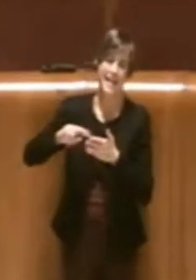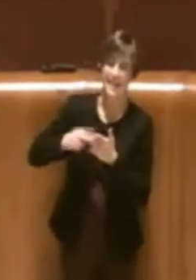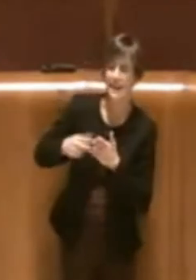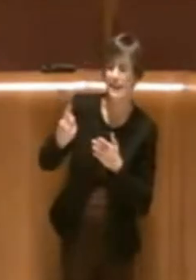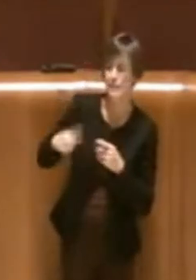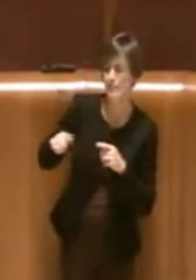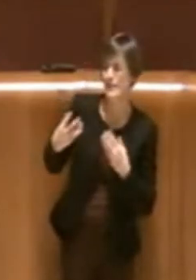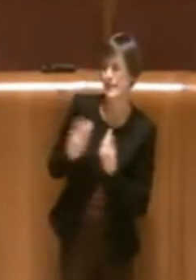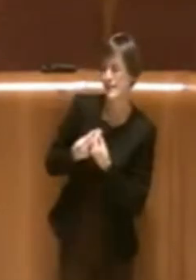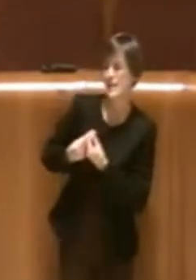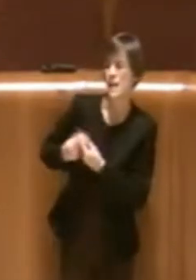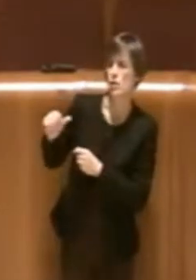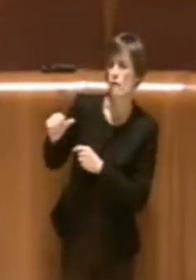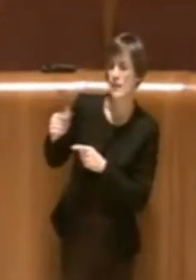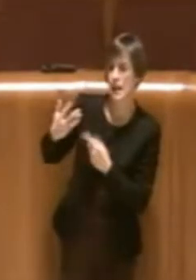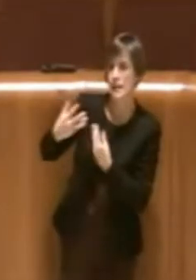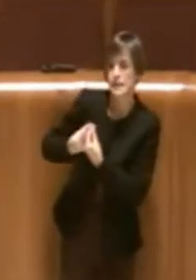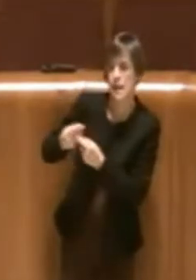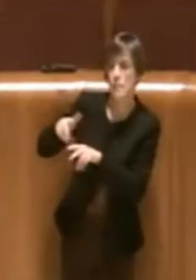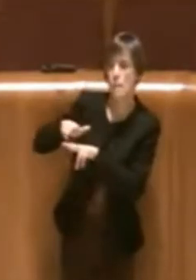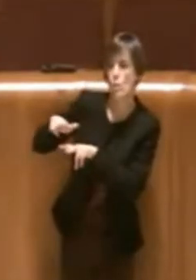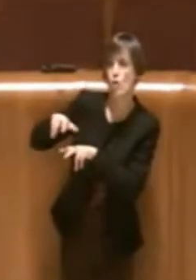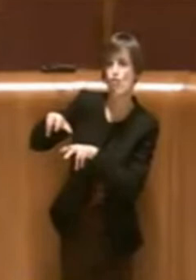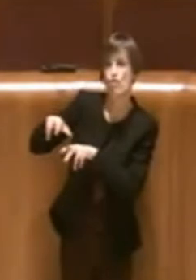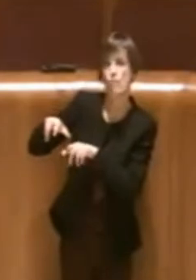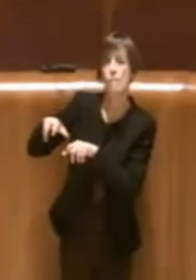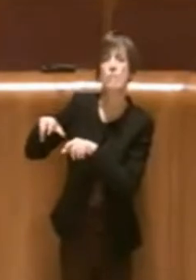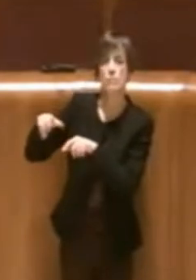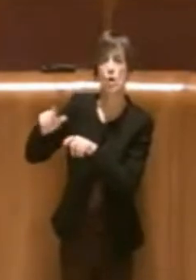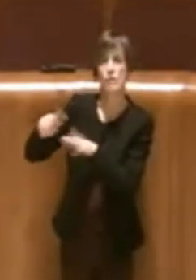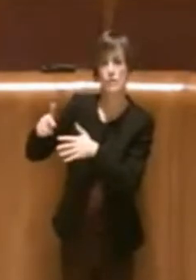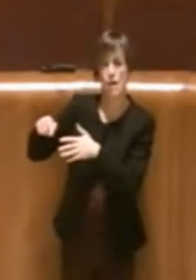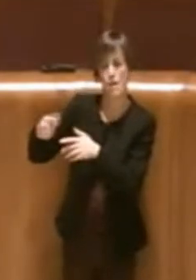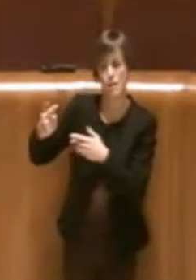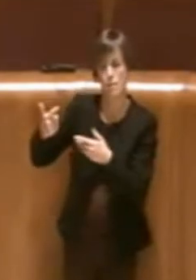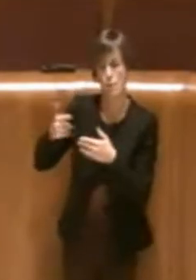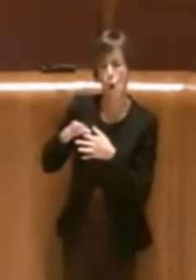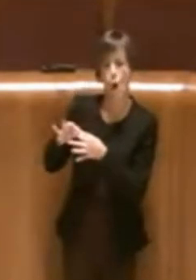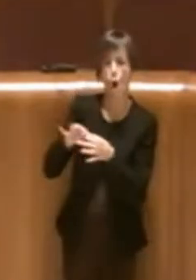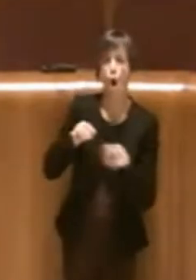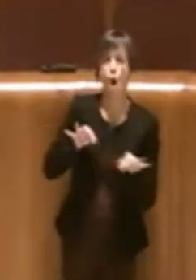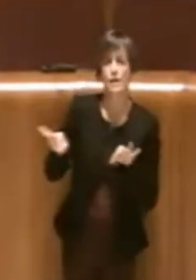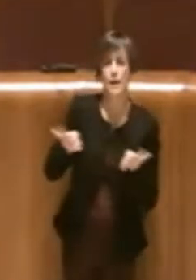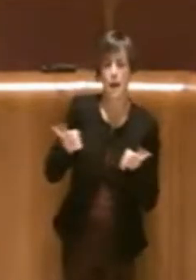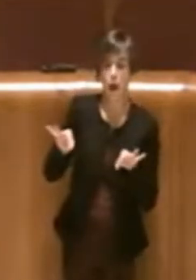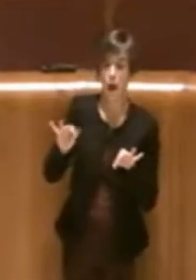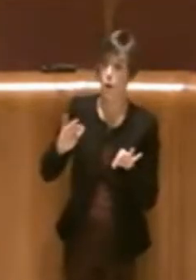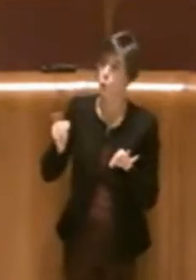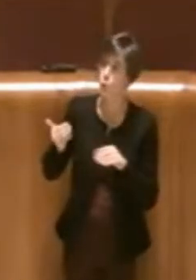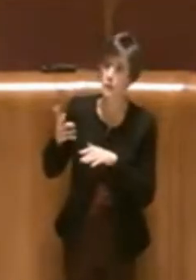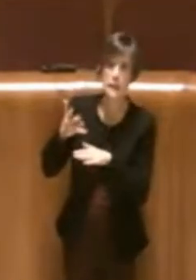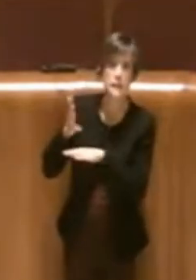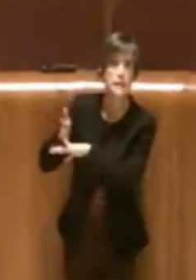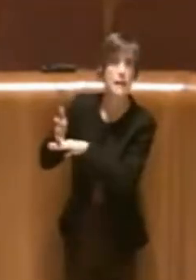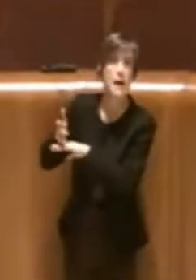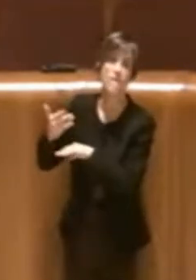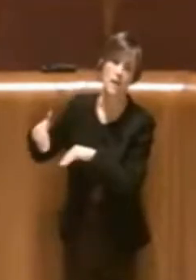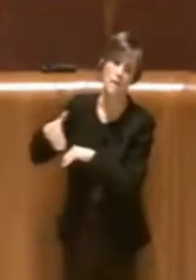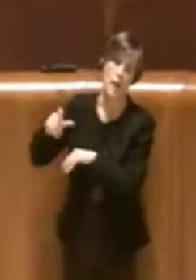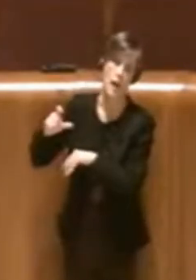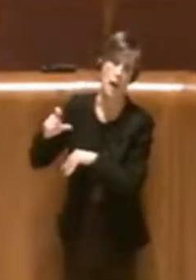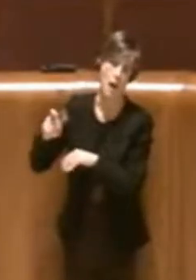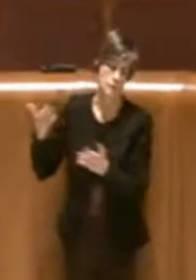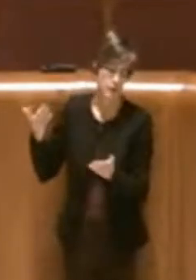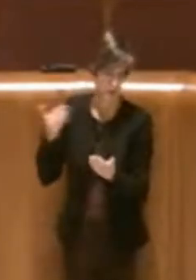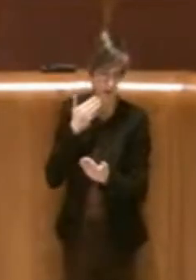con il Municipio Settimo finalizzato proprio a coordinare tutti gli interventi che insistono in questo momento su Viale Castrense. Grazie